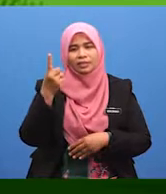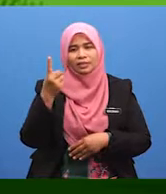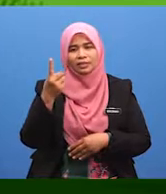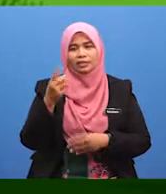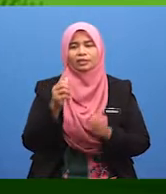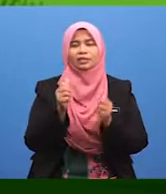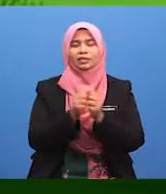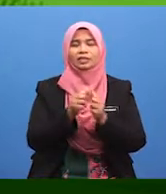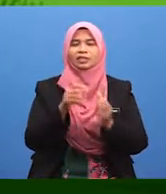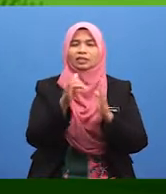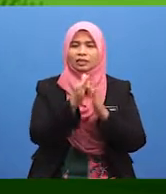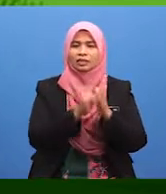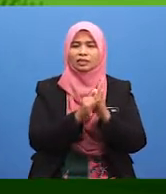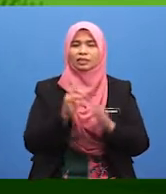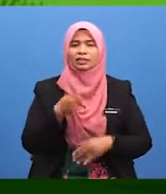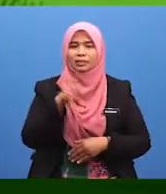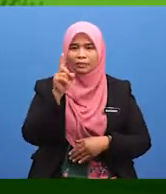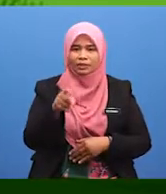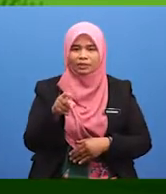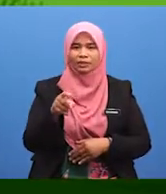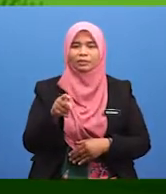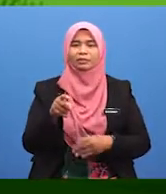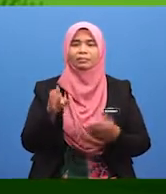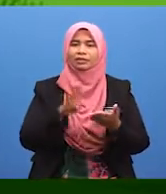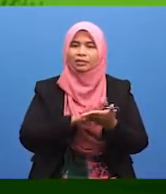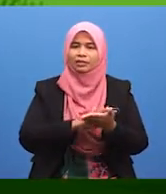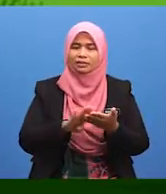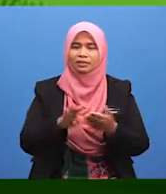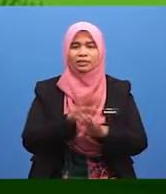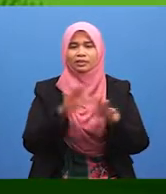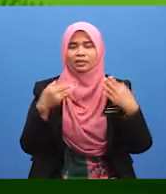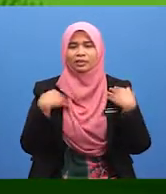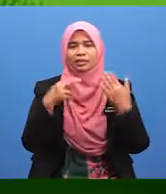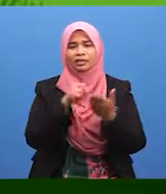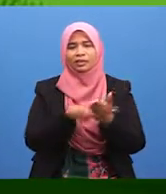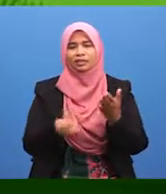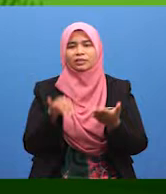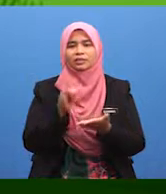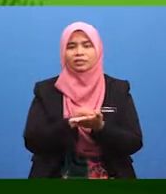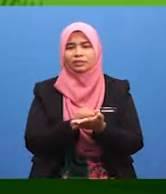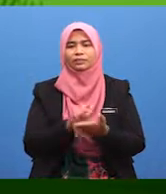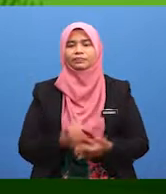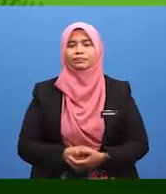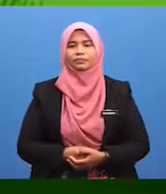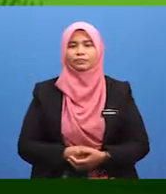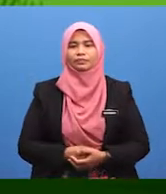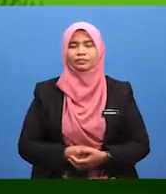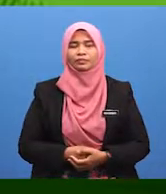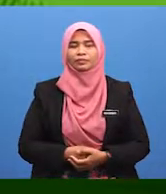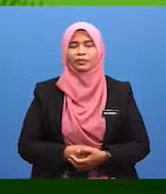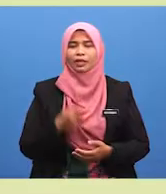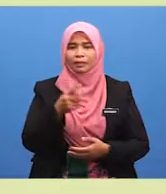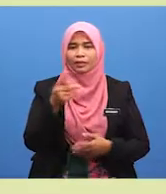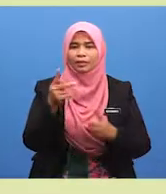kita perlu memastikan kebersihan dan tiada najis di situ. Hatta di gereja dan sebagainya.